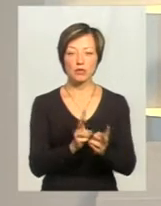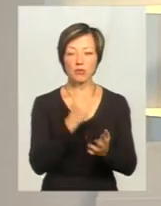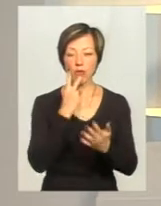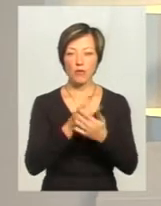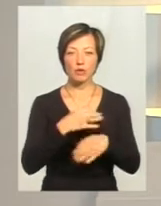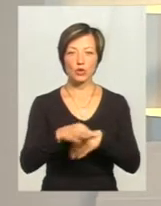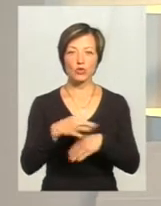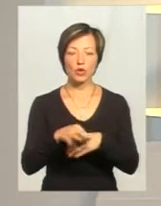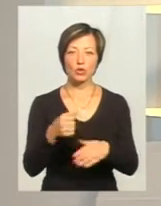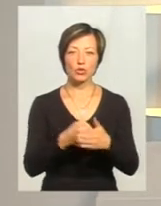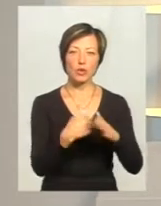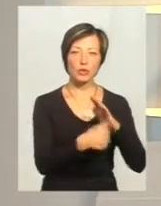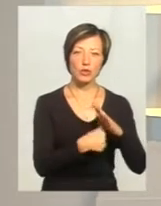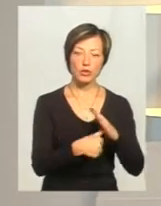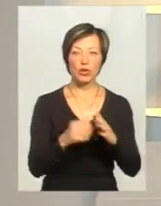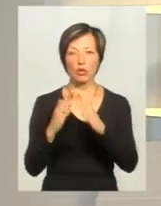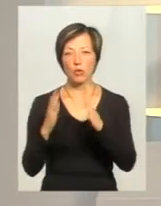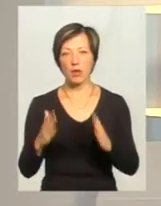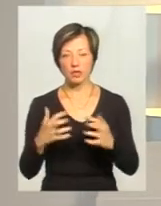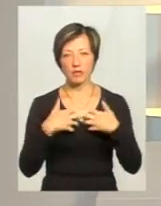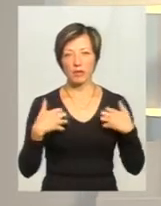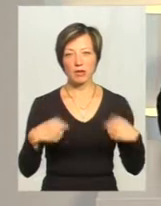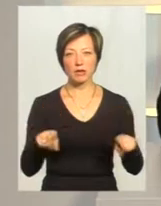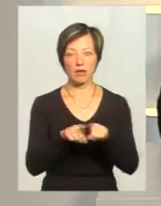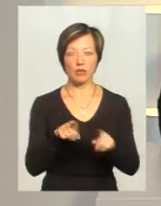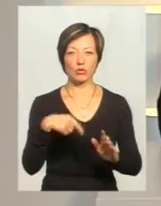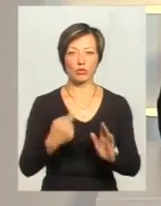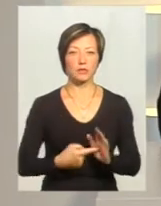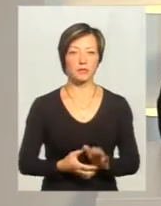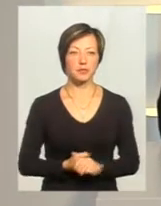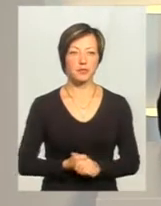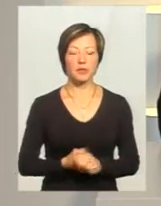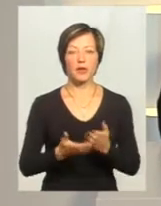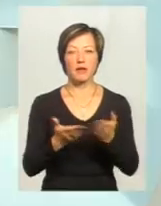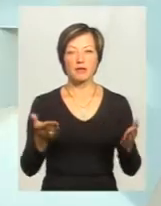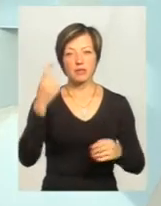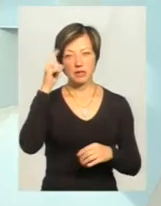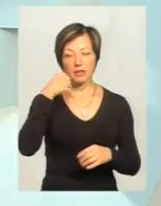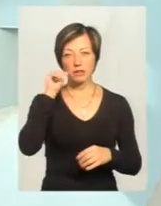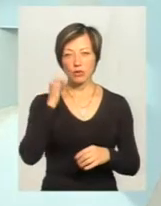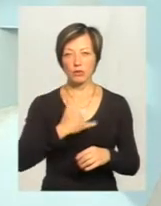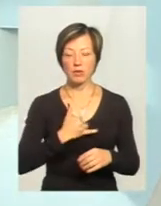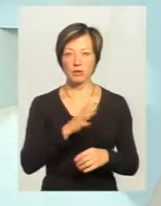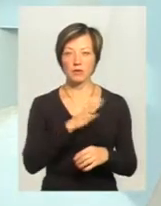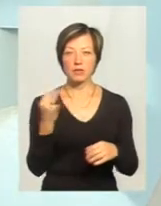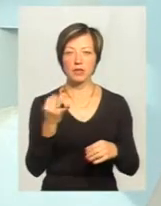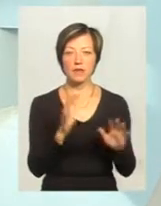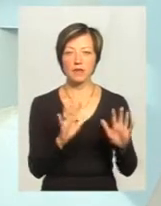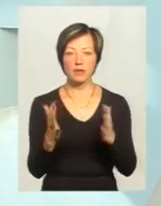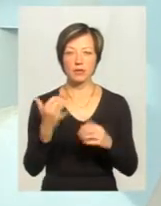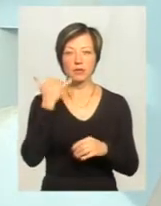жорстокості до бездомних, чи і до домашніх тварин також? Ви знаєте, вчора в мене був такий цікавий випадок. Мені